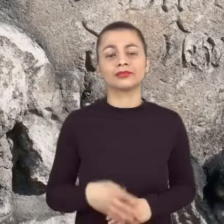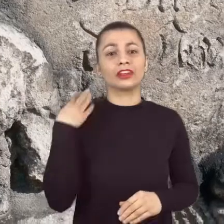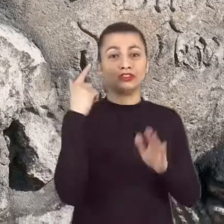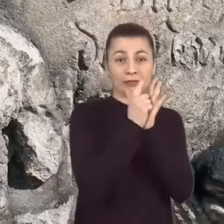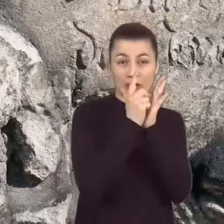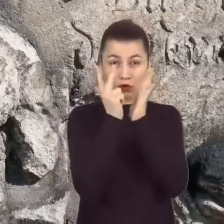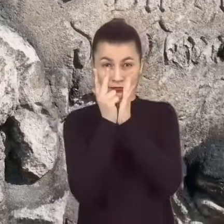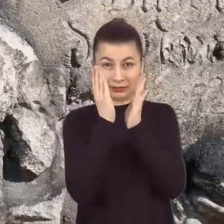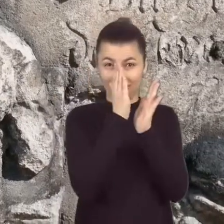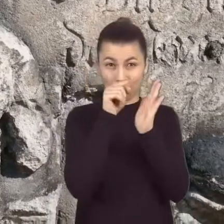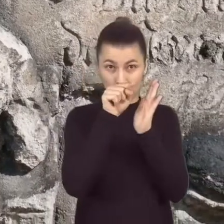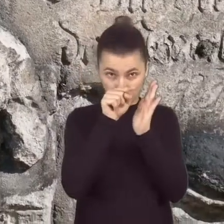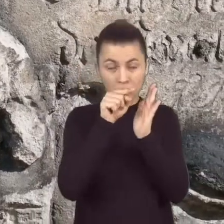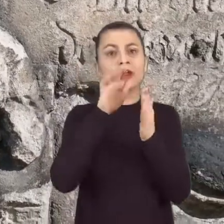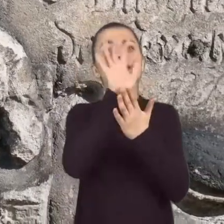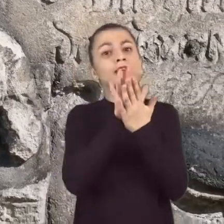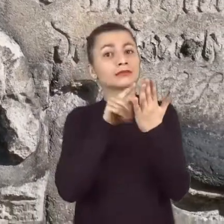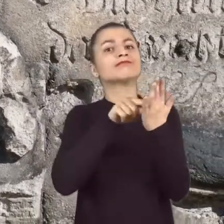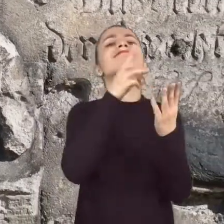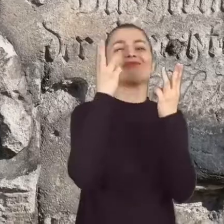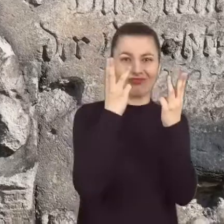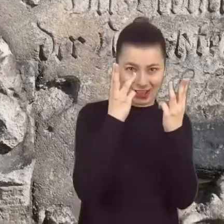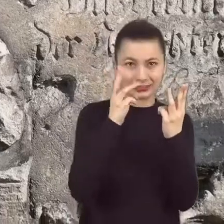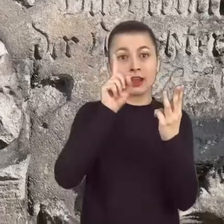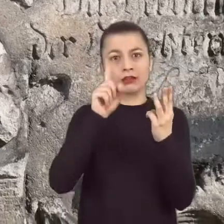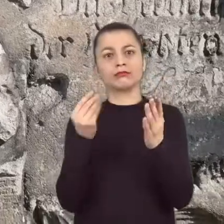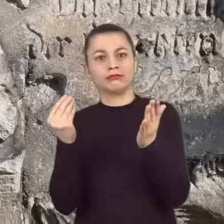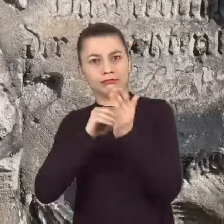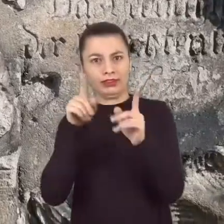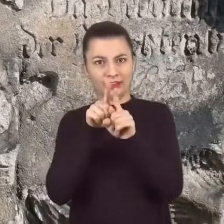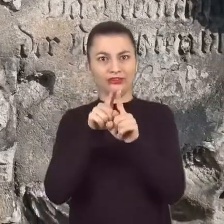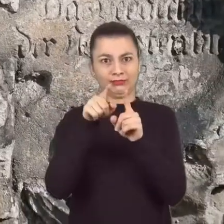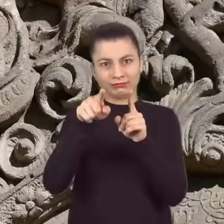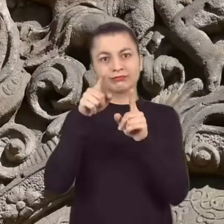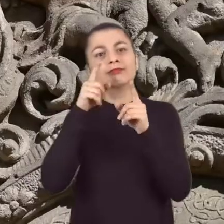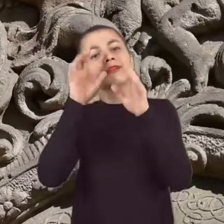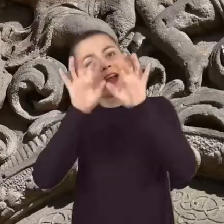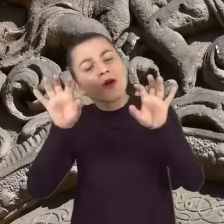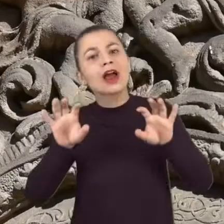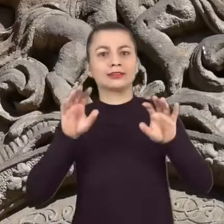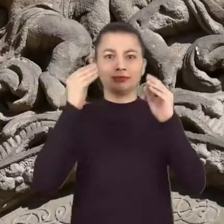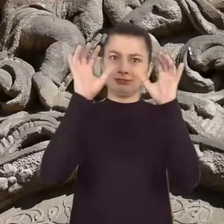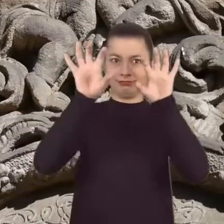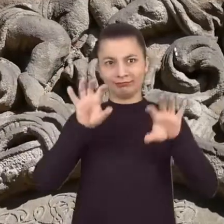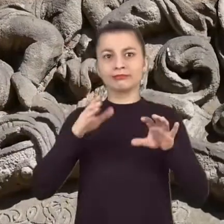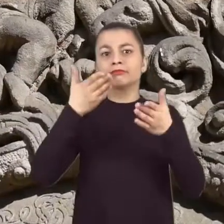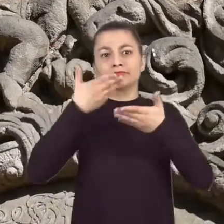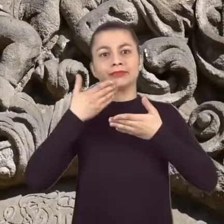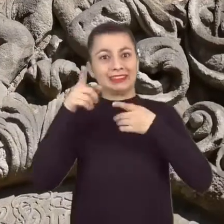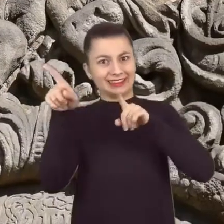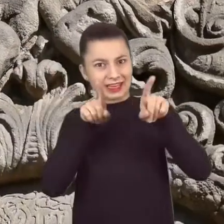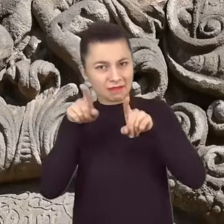Prócz tekstów w pomnikach nagrobnych, szczególnie z tych z XVII i XVIII wieku, ważne były elementy